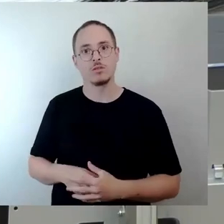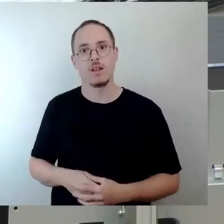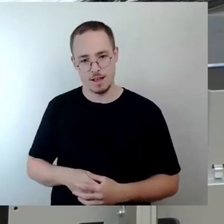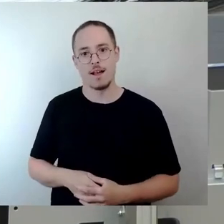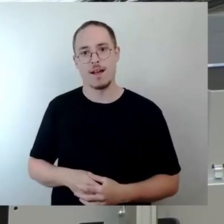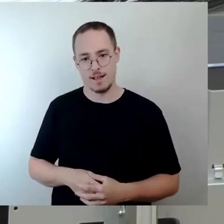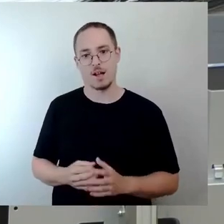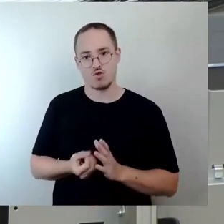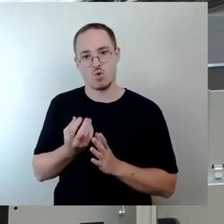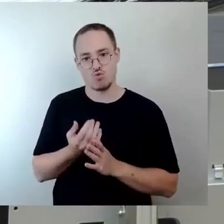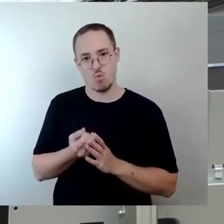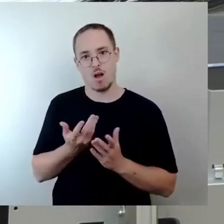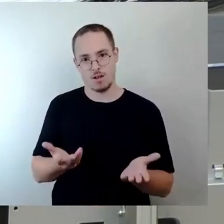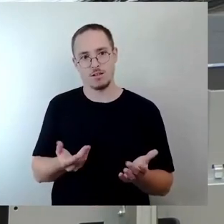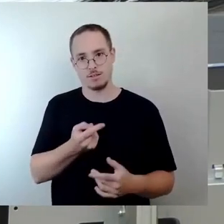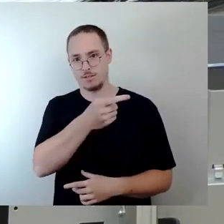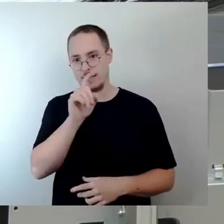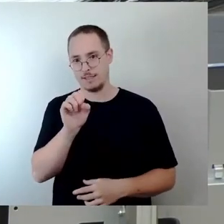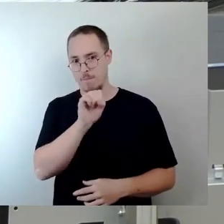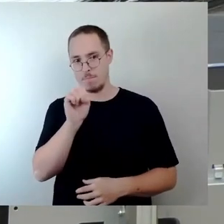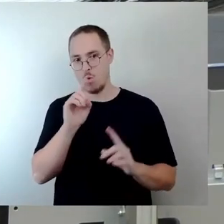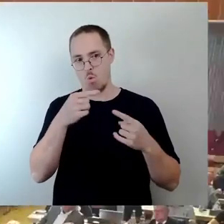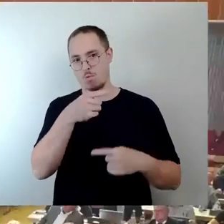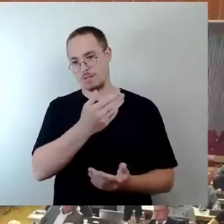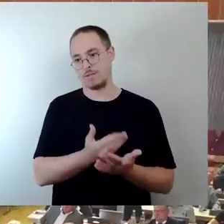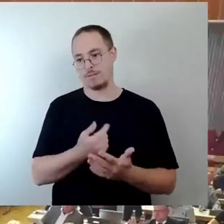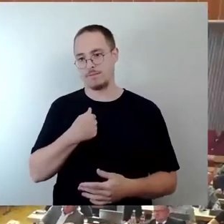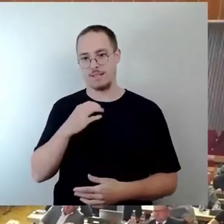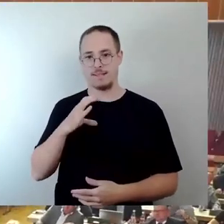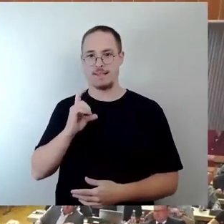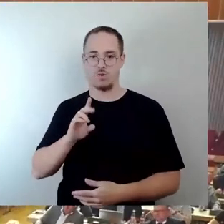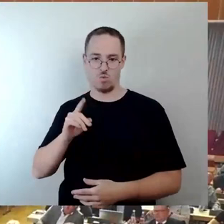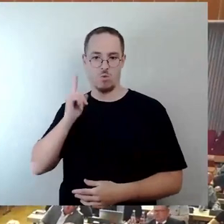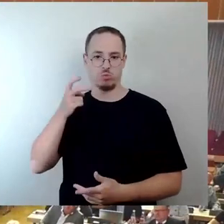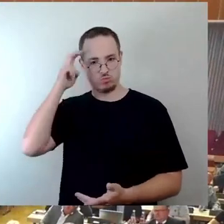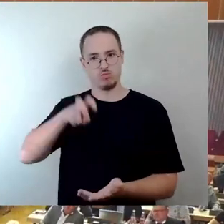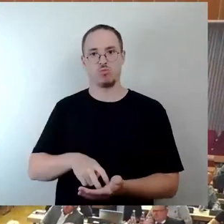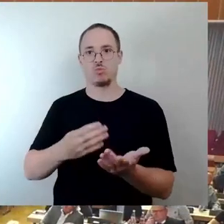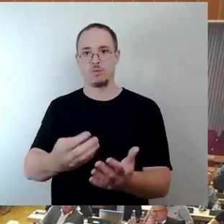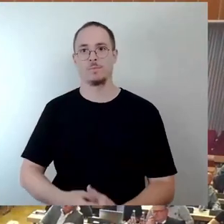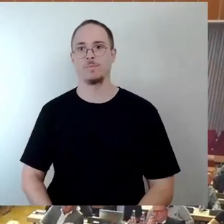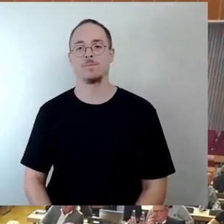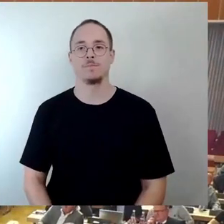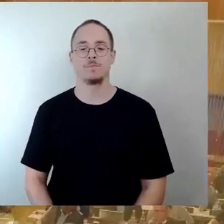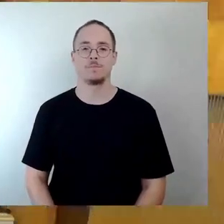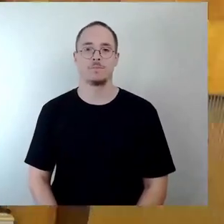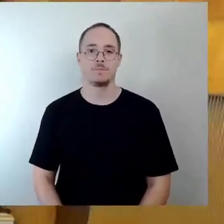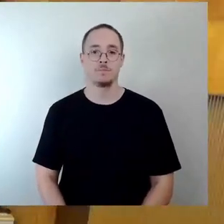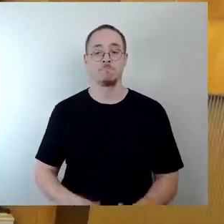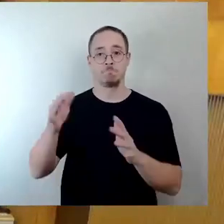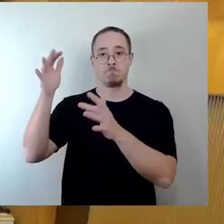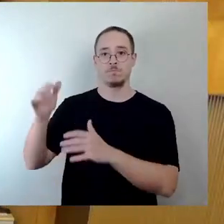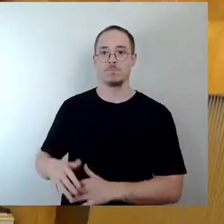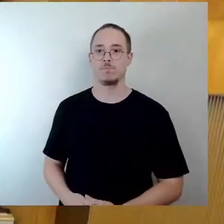Dresden dazu. Wir stimmen zu. So, gut, dann kommen wir zur